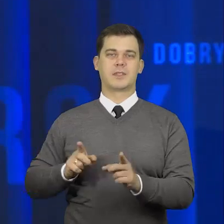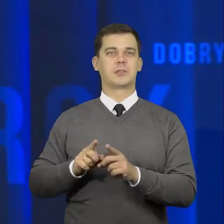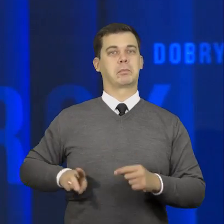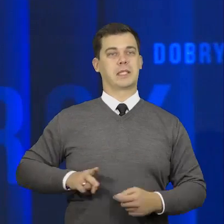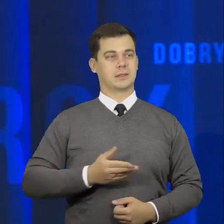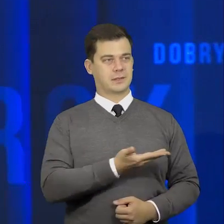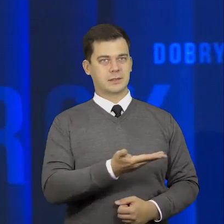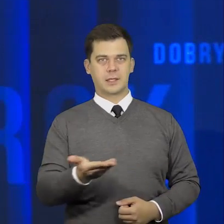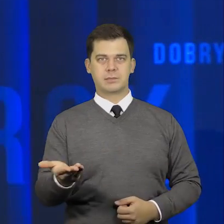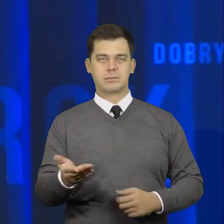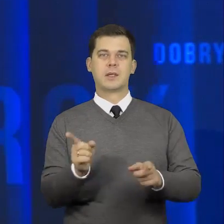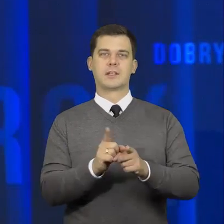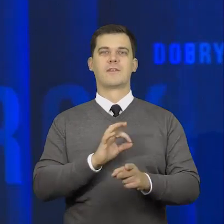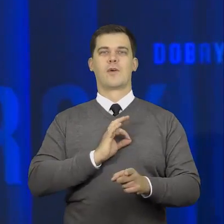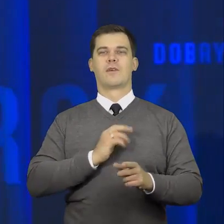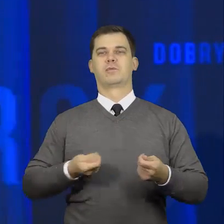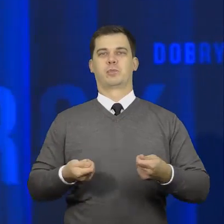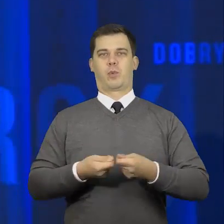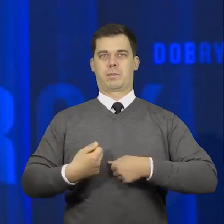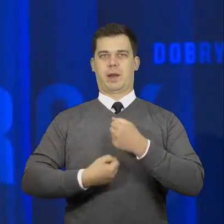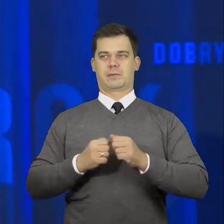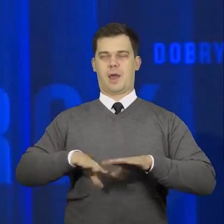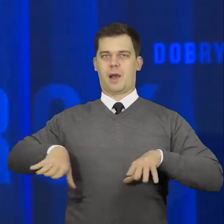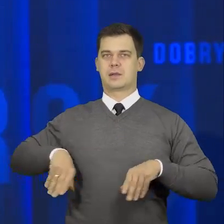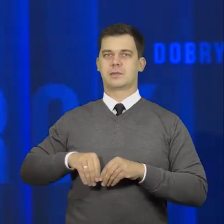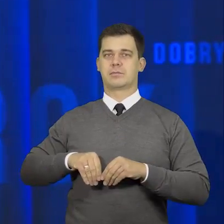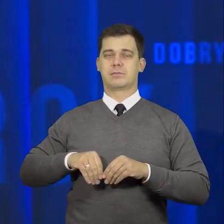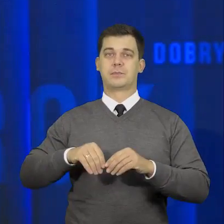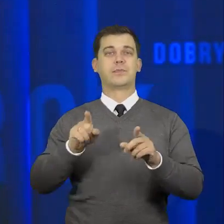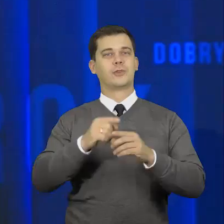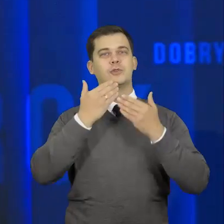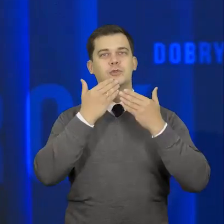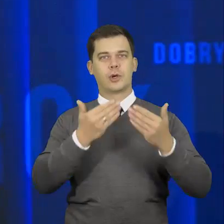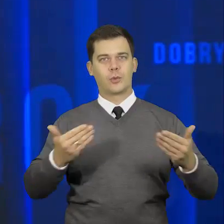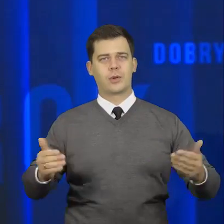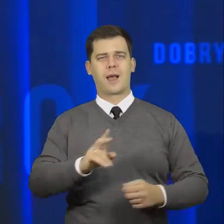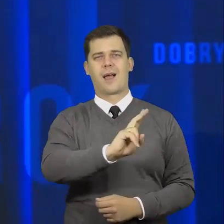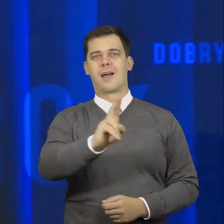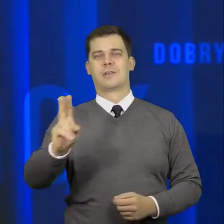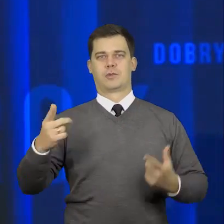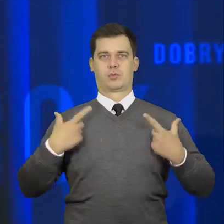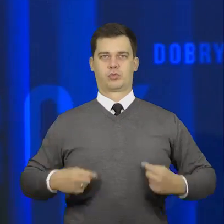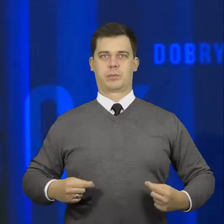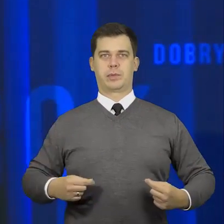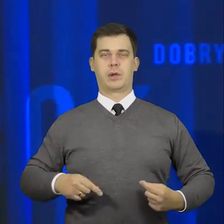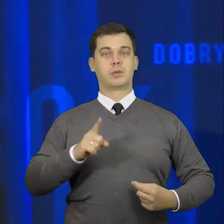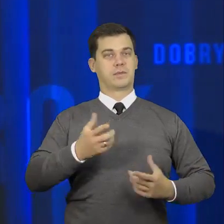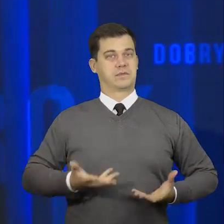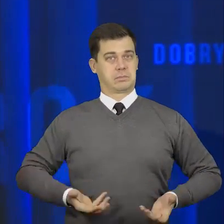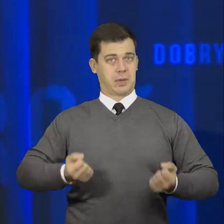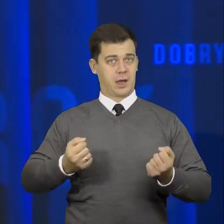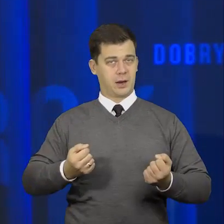ministrom, a także moim współpracownikom. Dziękuję również wszystkim tym,